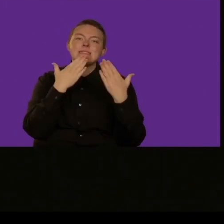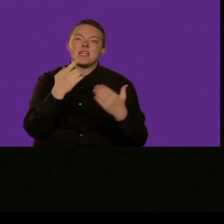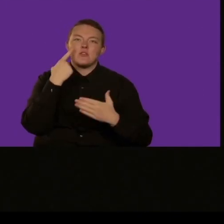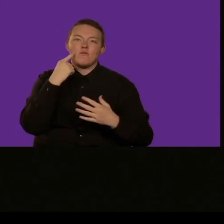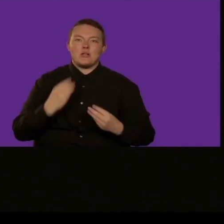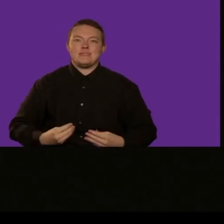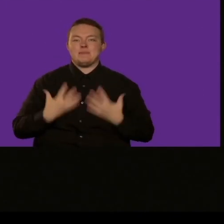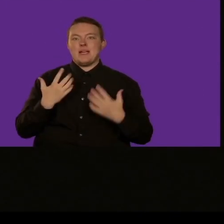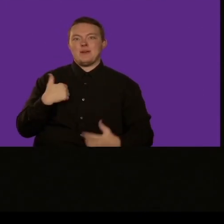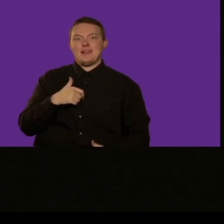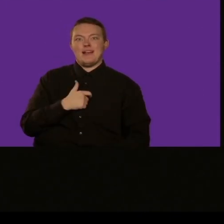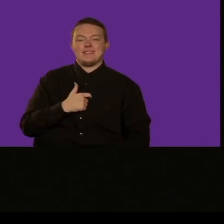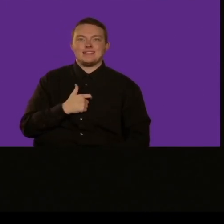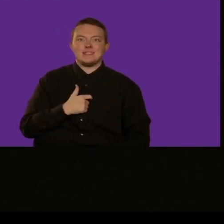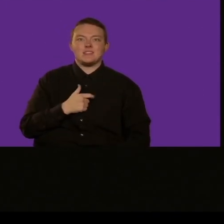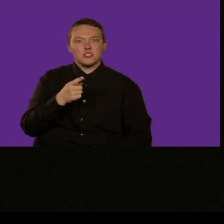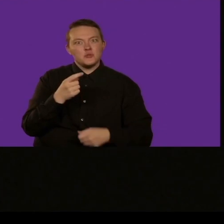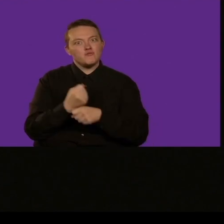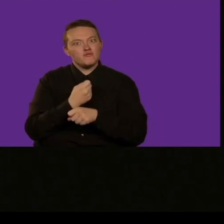mini lab in MIT.